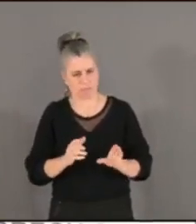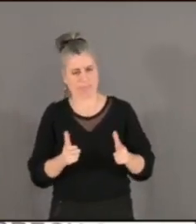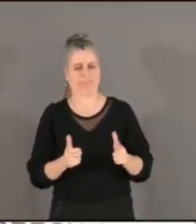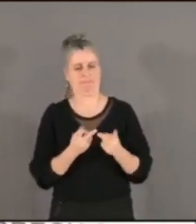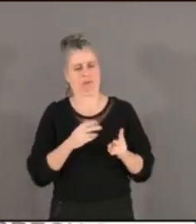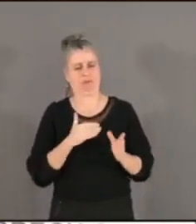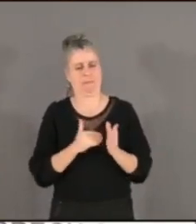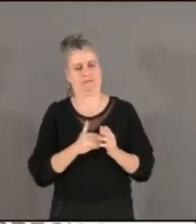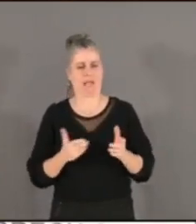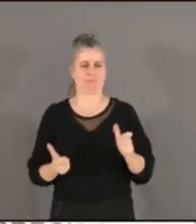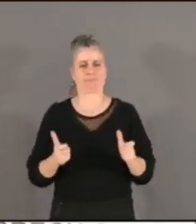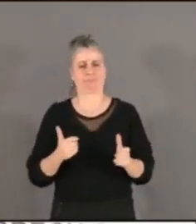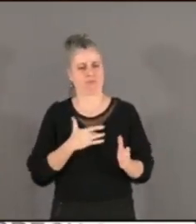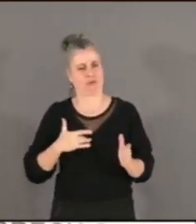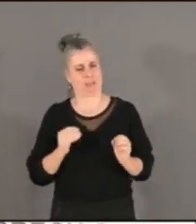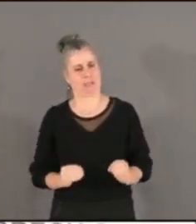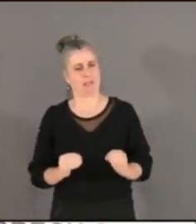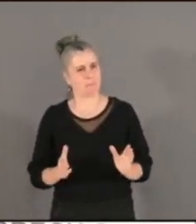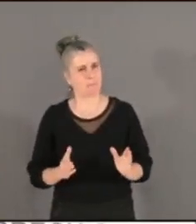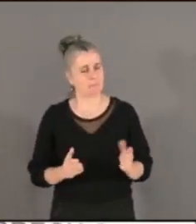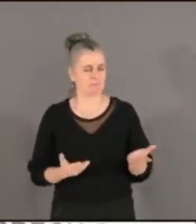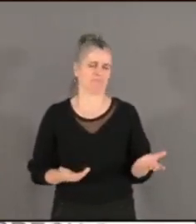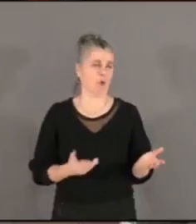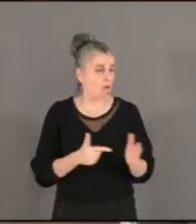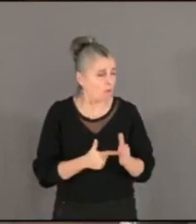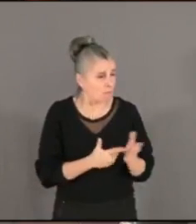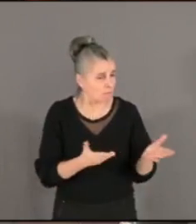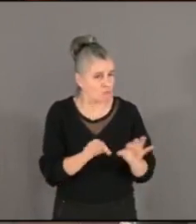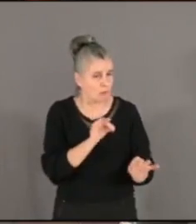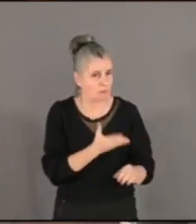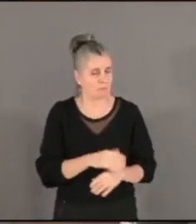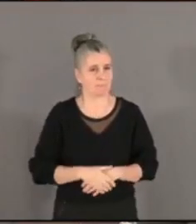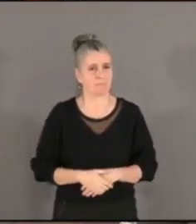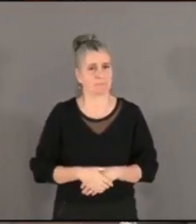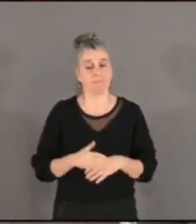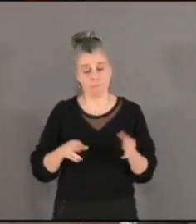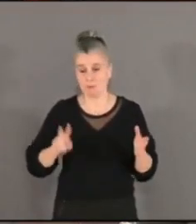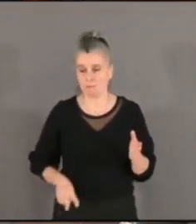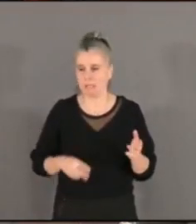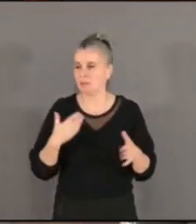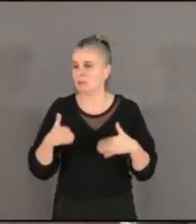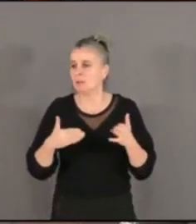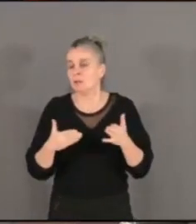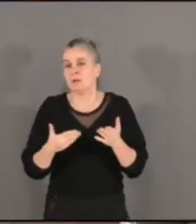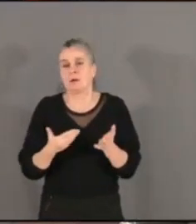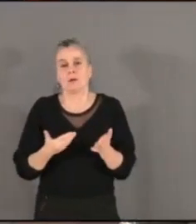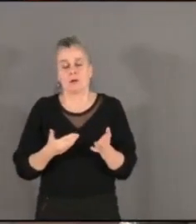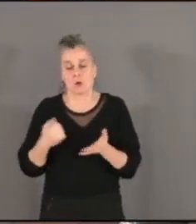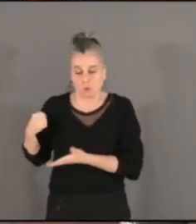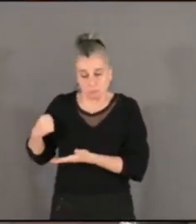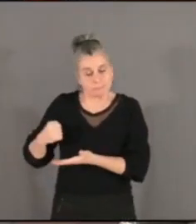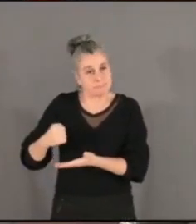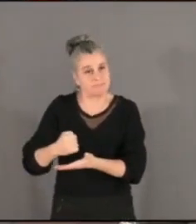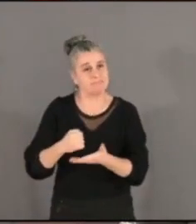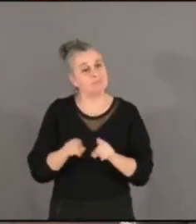que nous étions des passeurs, que nous avons hérité de Marseille et que nous